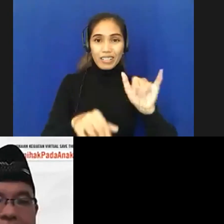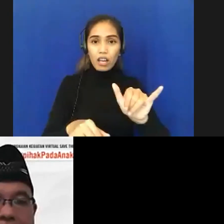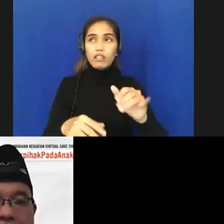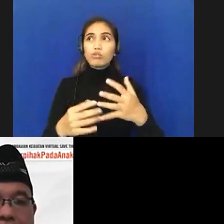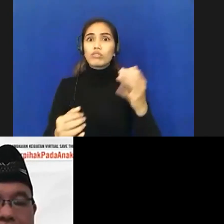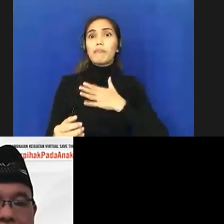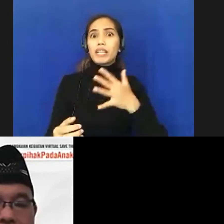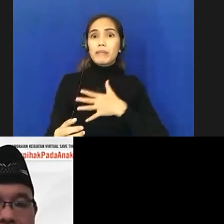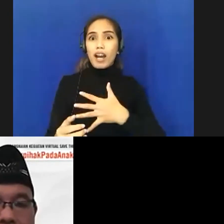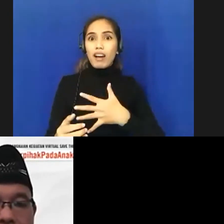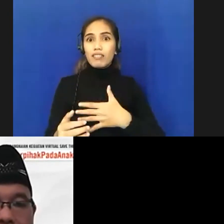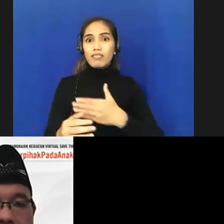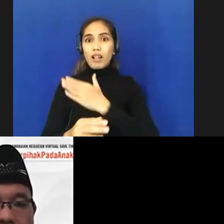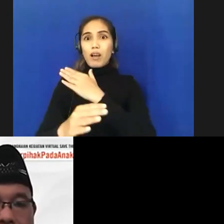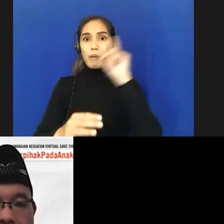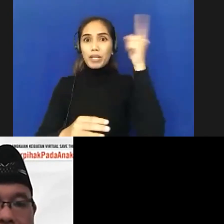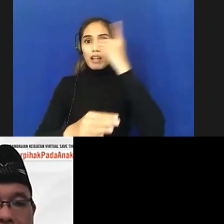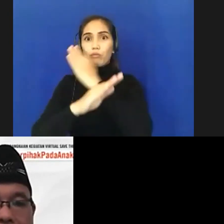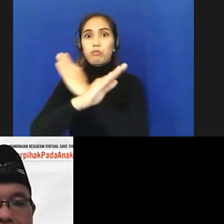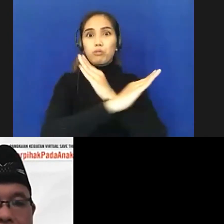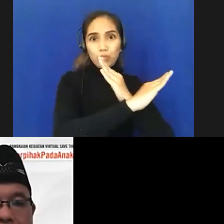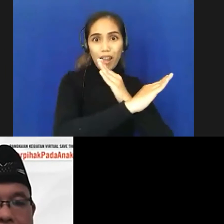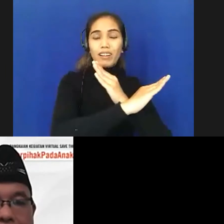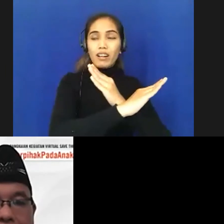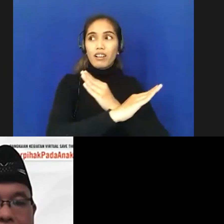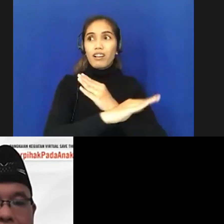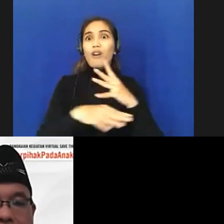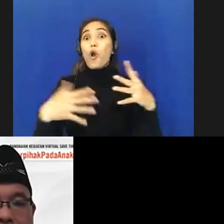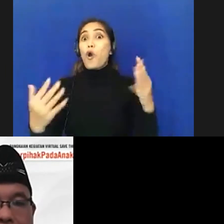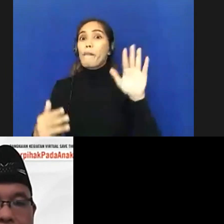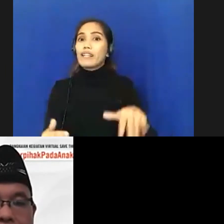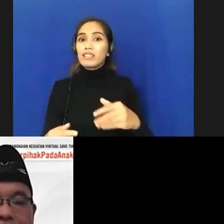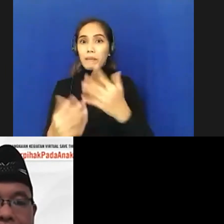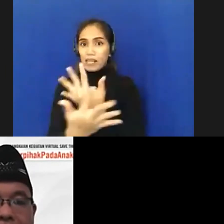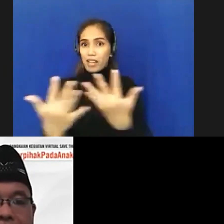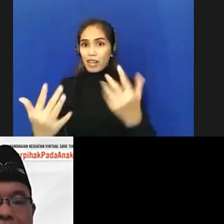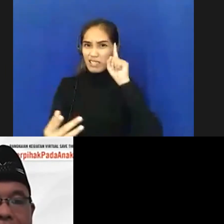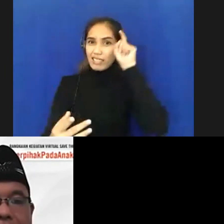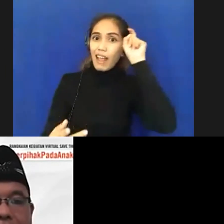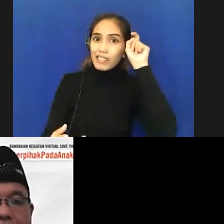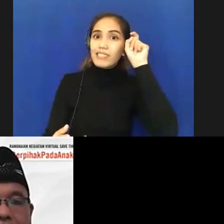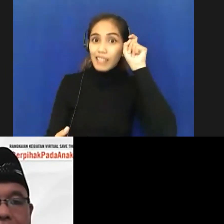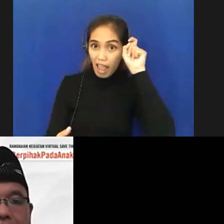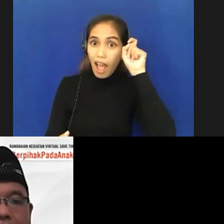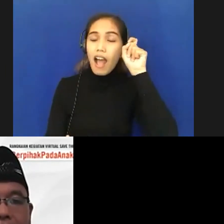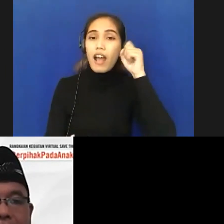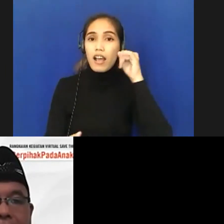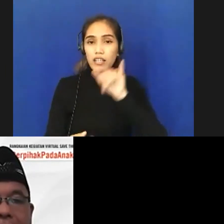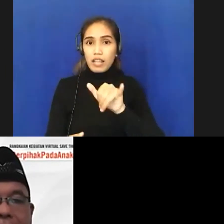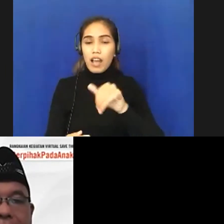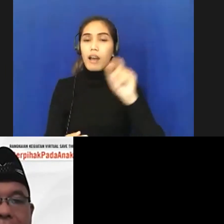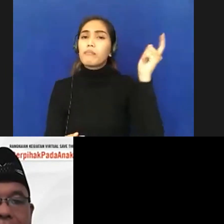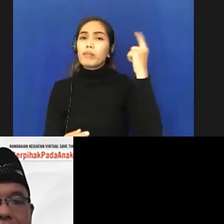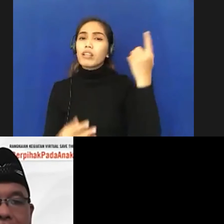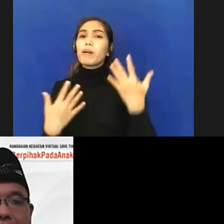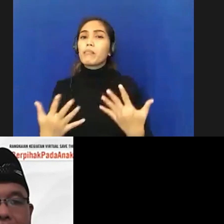nah ini kan tentu tingkat stres daripada masyarakat dan pemerintah dalam hal ini untuk bagaimana